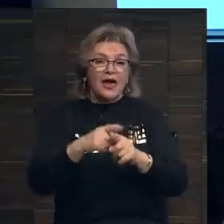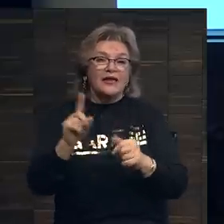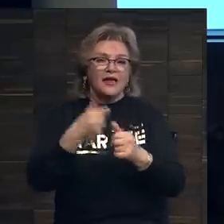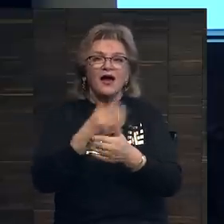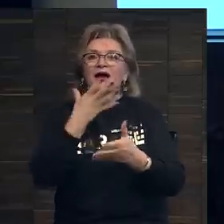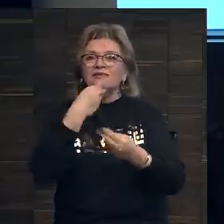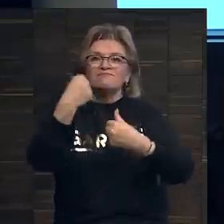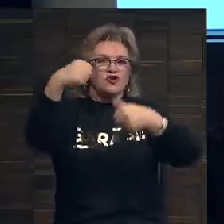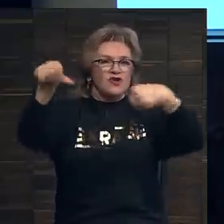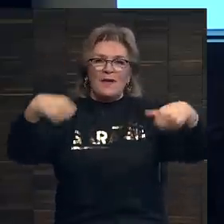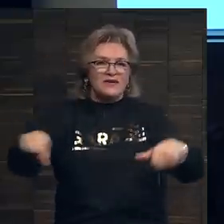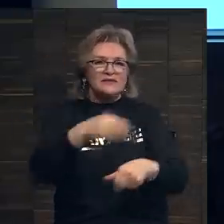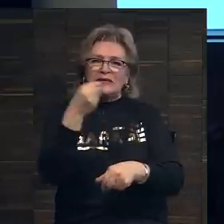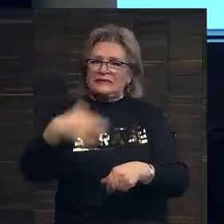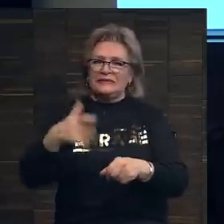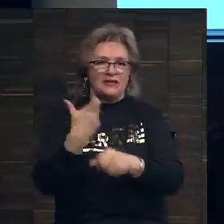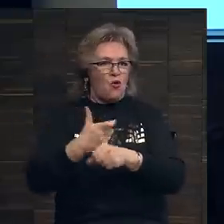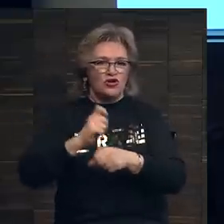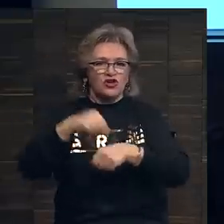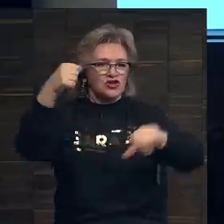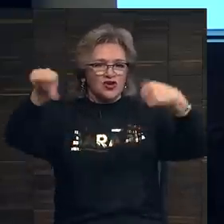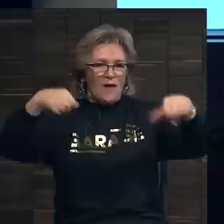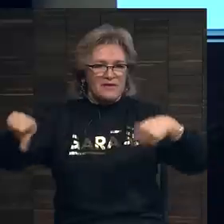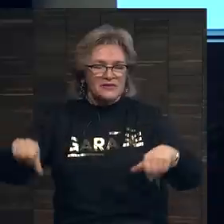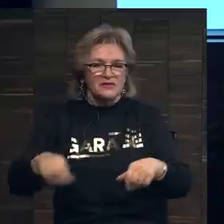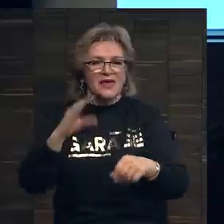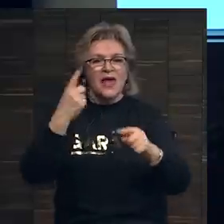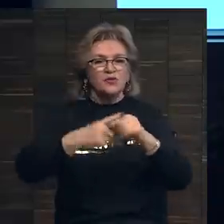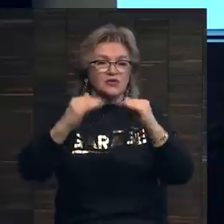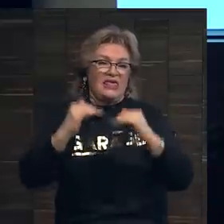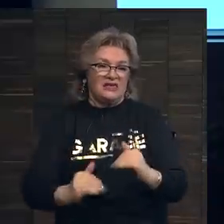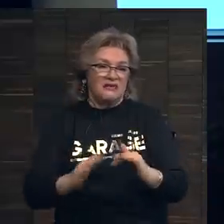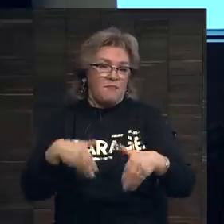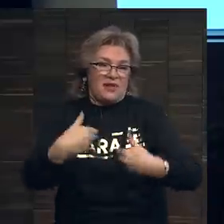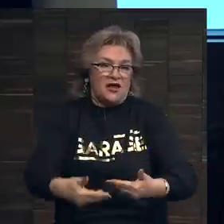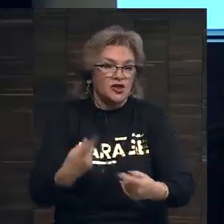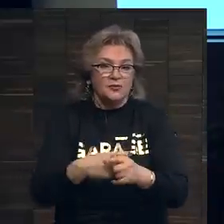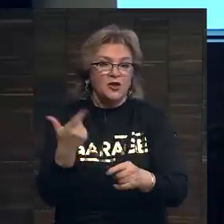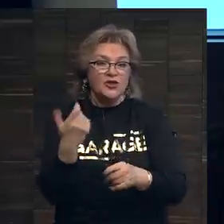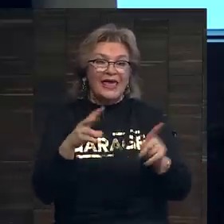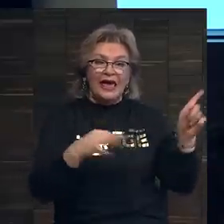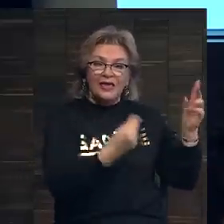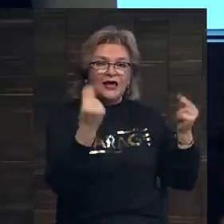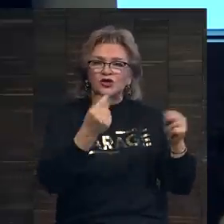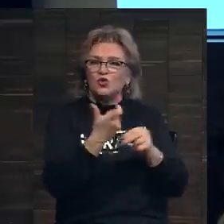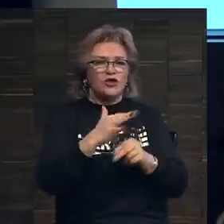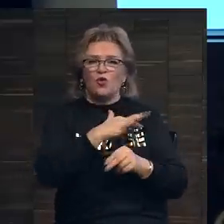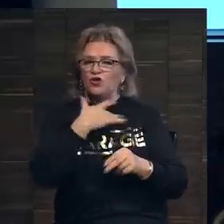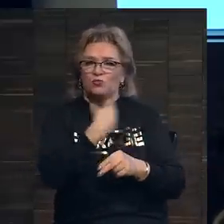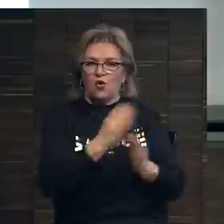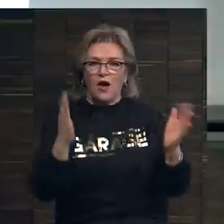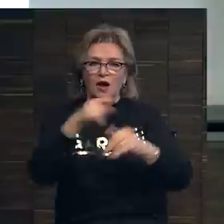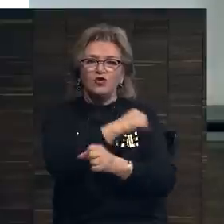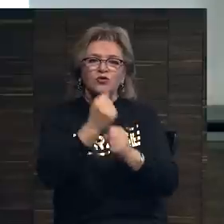живописное произведение, живопись высоко ценится. Далее, низкое предложение, потому что Адриан Генни рисует не очень много работ.